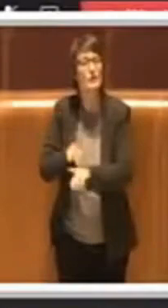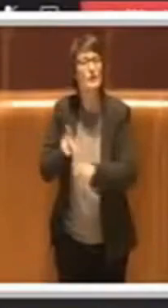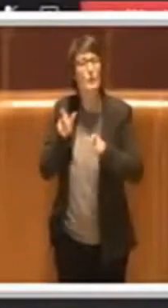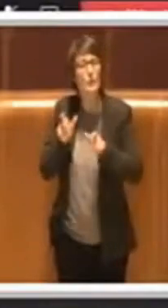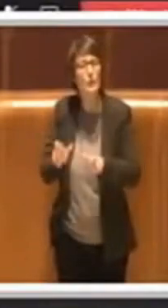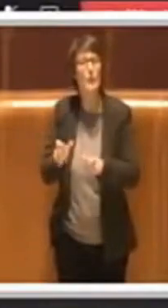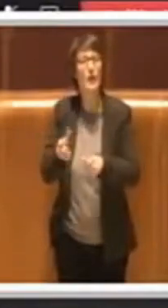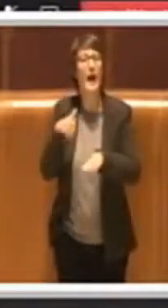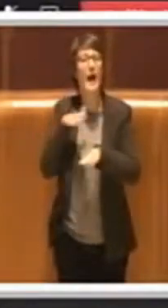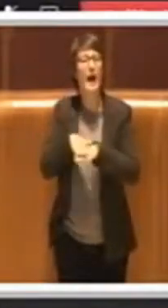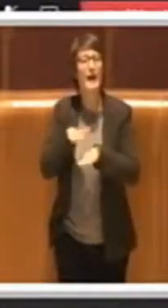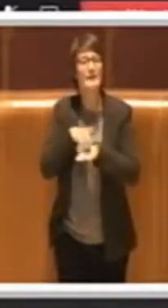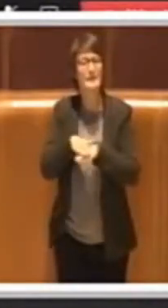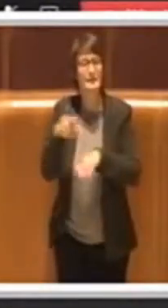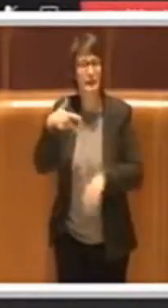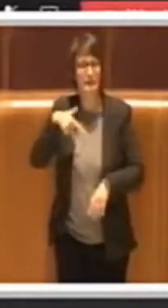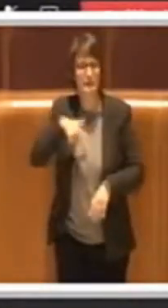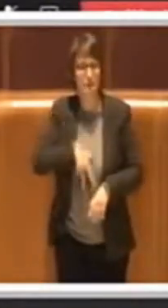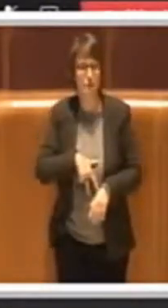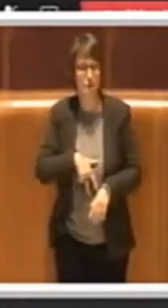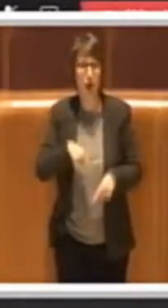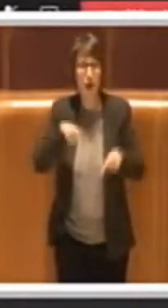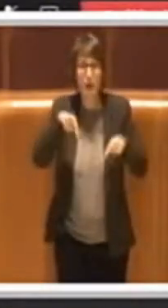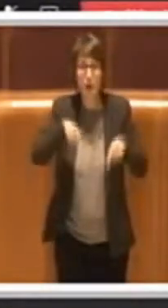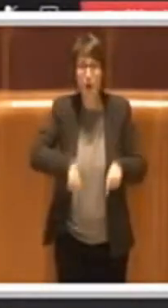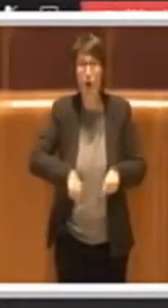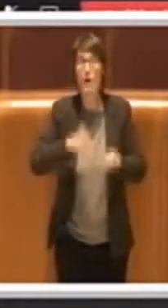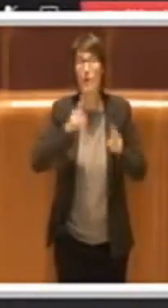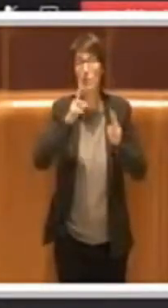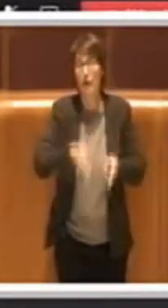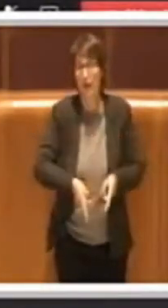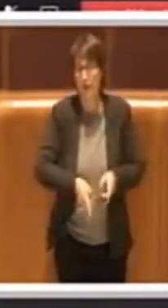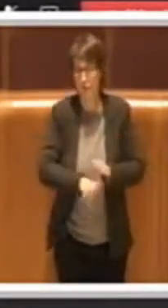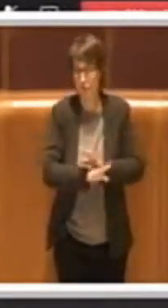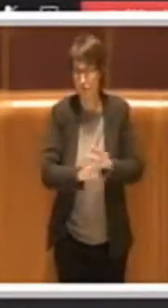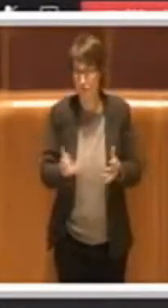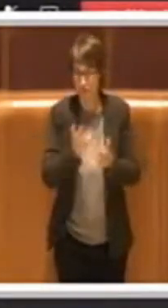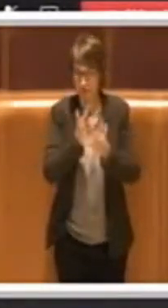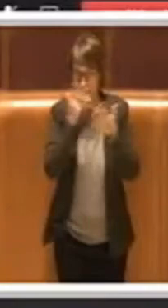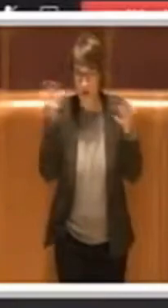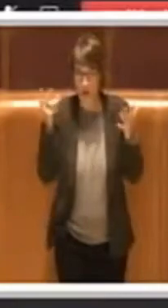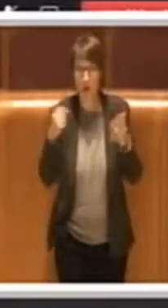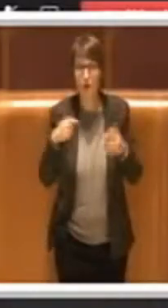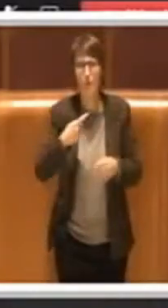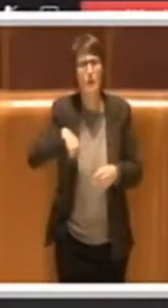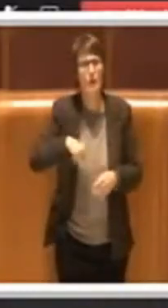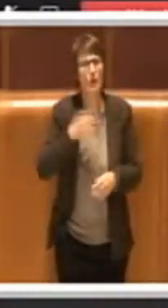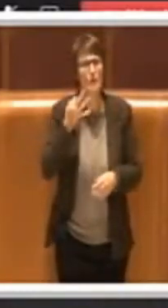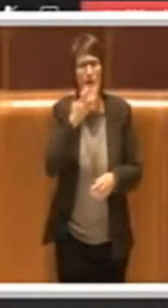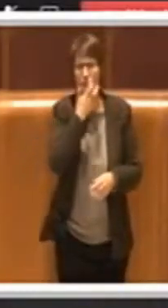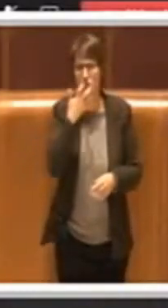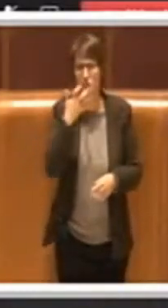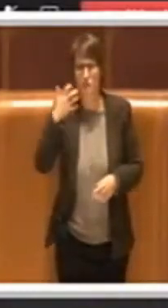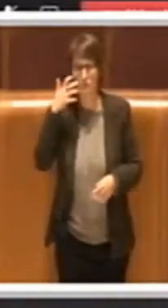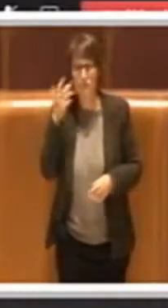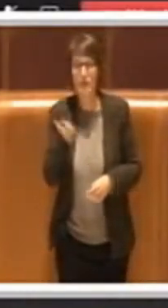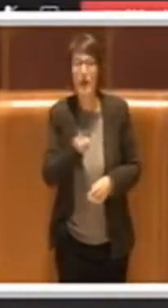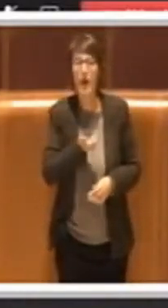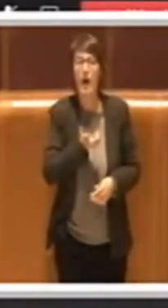sotto Covid, quindi questo è un argomento che a noi è sempre stato a cuore, sia all'aumentare il numero delle